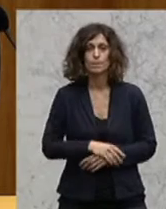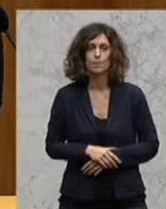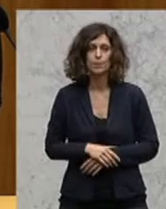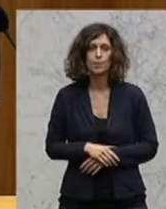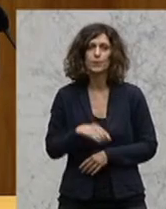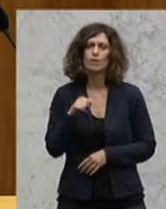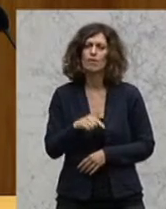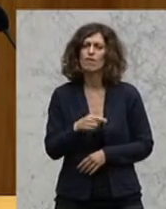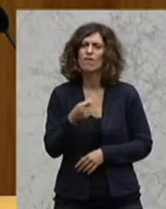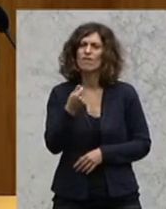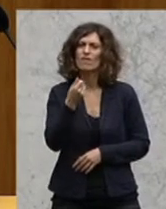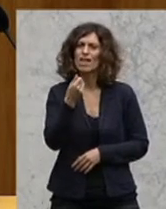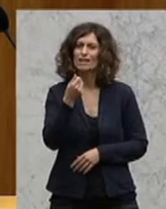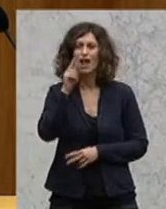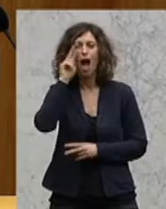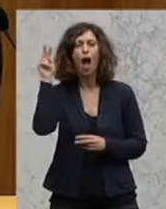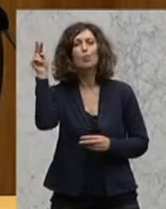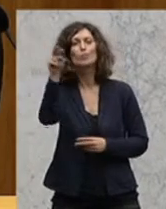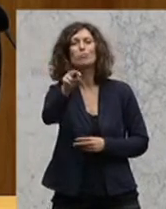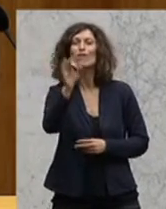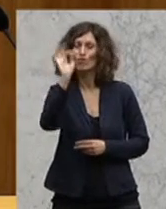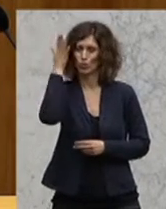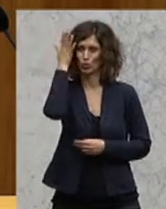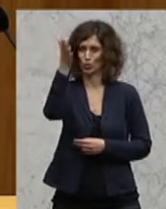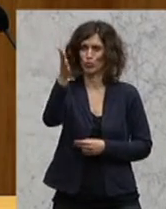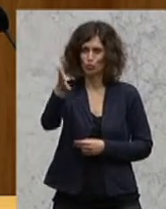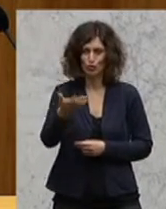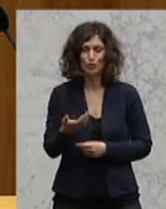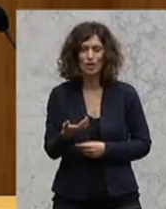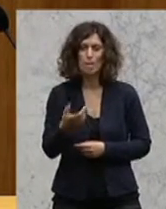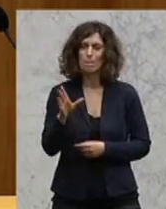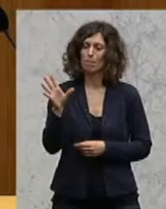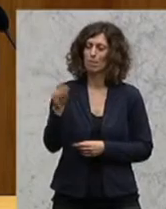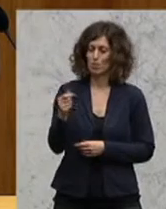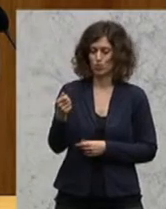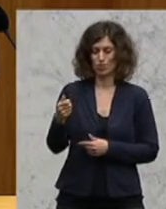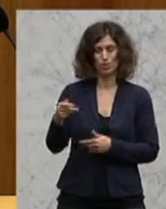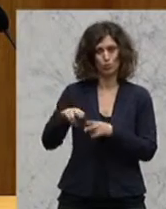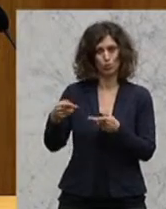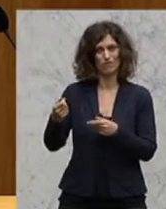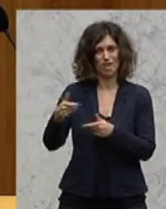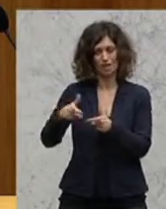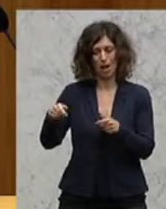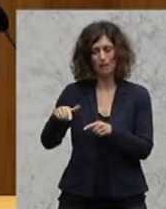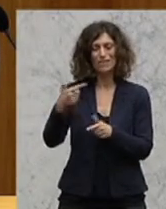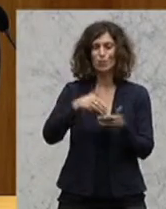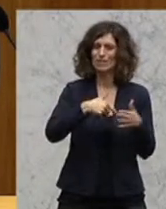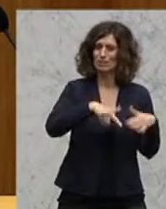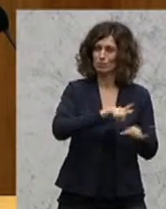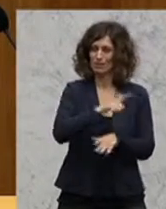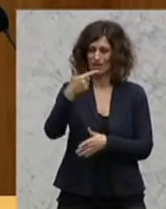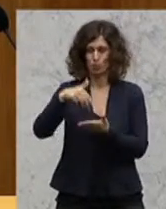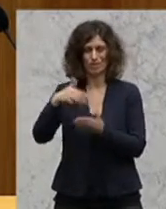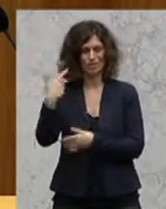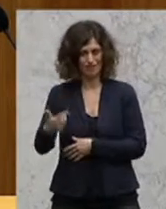finanzielle Ausblick in die Zukunft mit dem Bundesfinanzrahmen von 2017 bis 2020